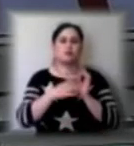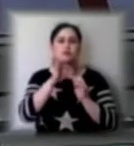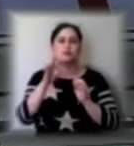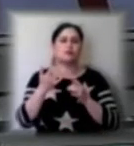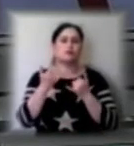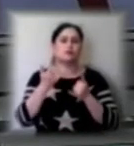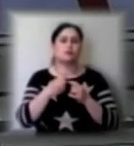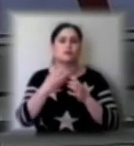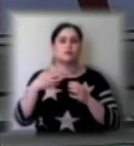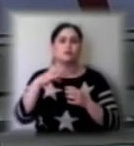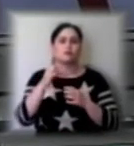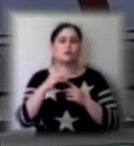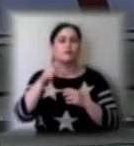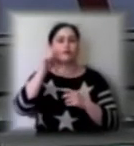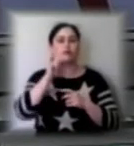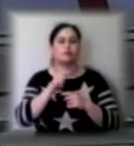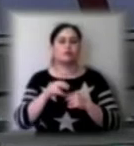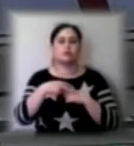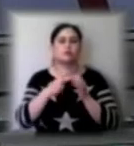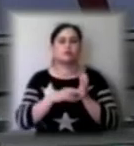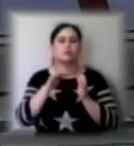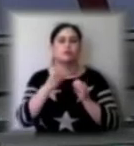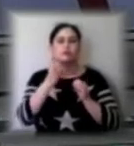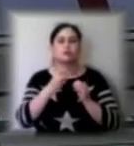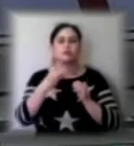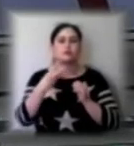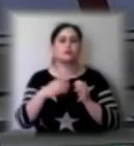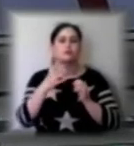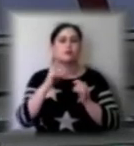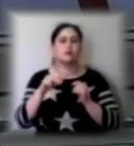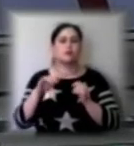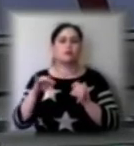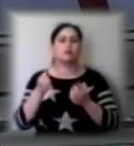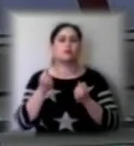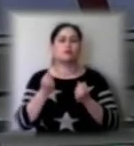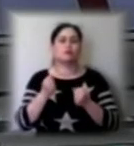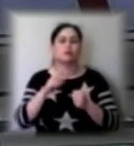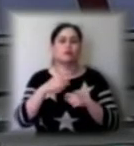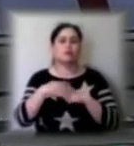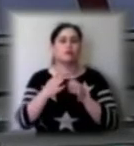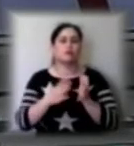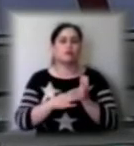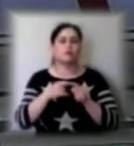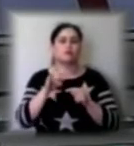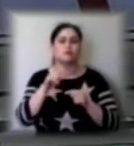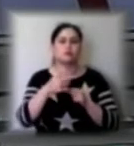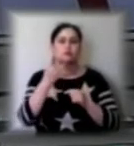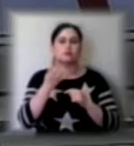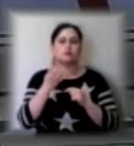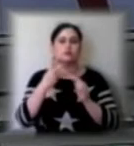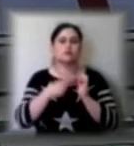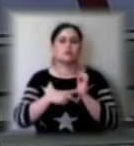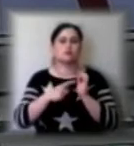Україні 17 330 лабораторно підтверджених випадків COVID-19. З них 476 летальних,